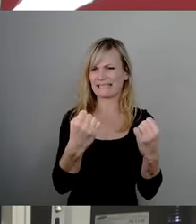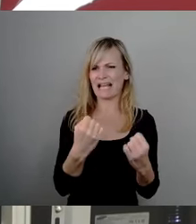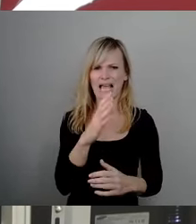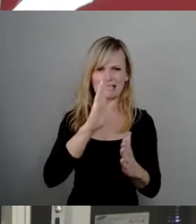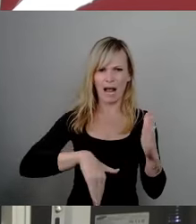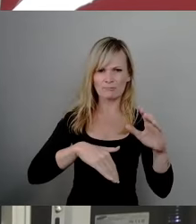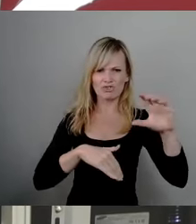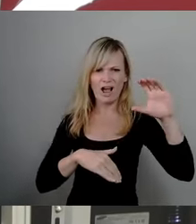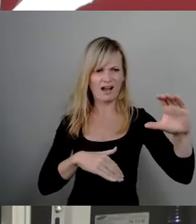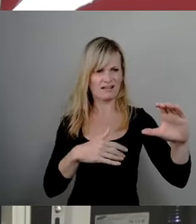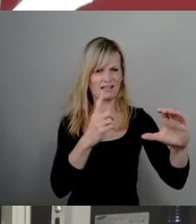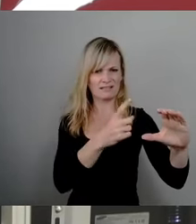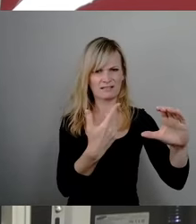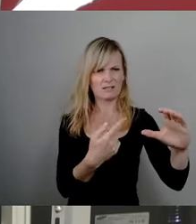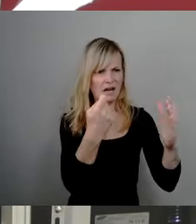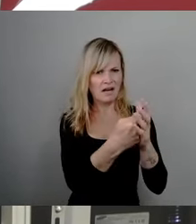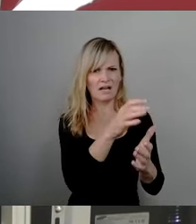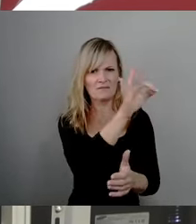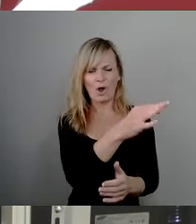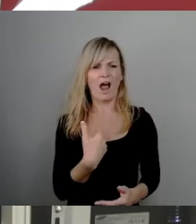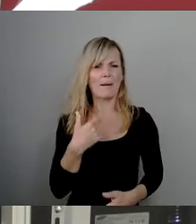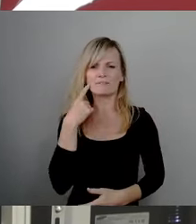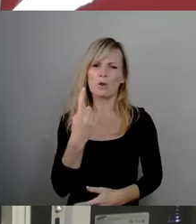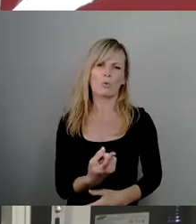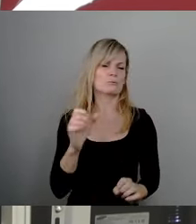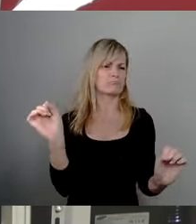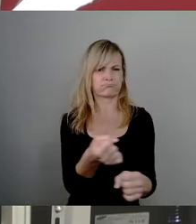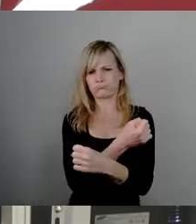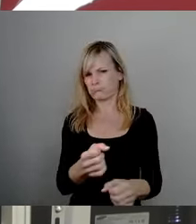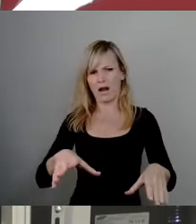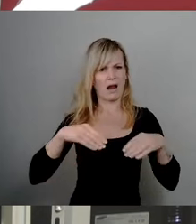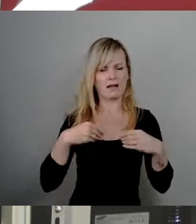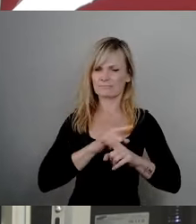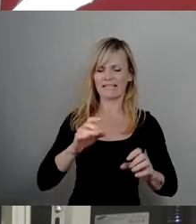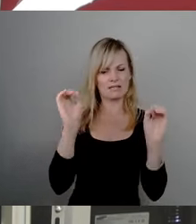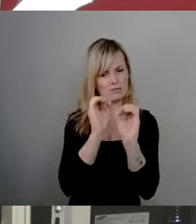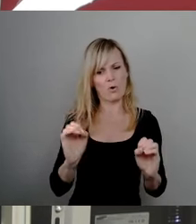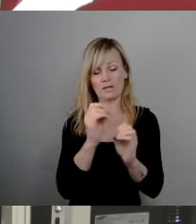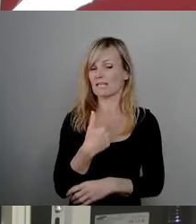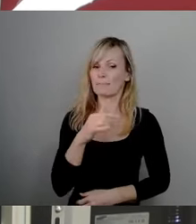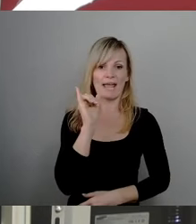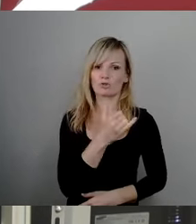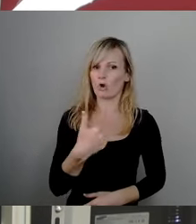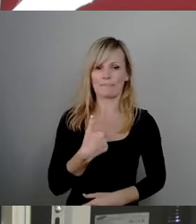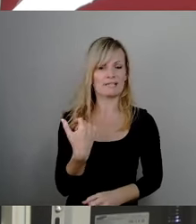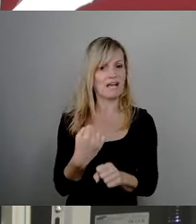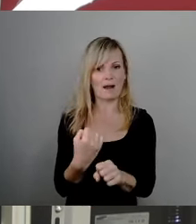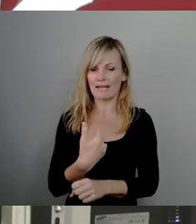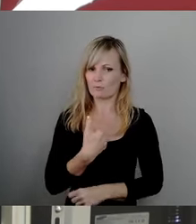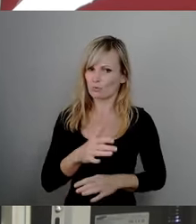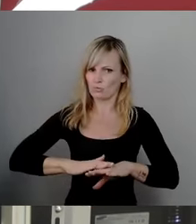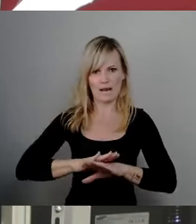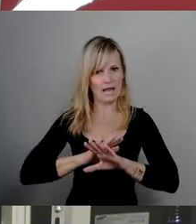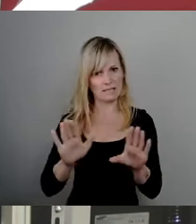richtige Begriff, sich zu gewähren für absolut unannehmbar. Das ist nicht mein Job, das ist nicht mein Geschäft, tut mir leid.